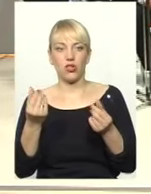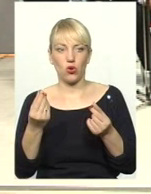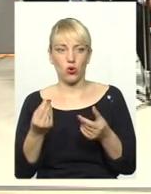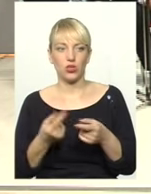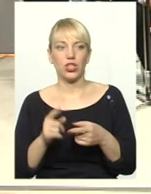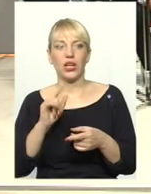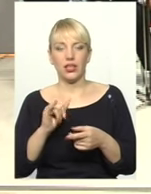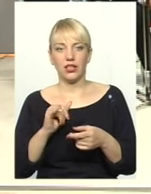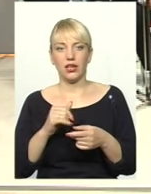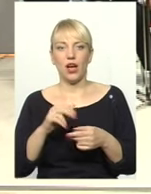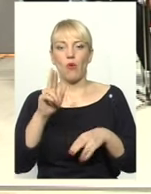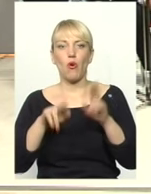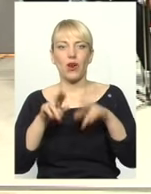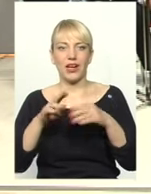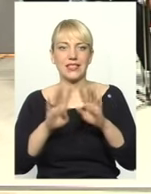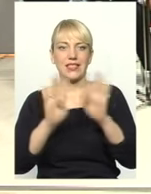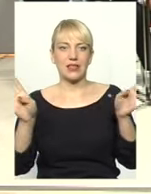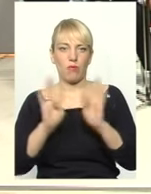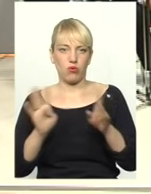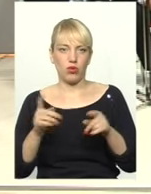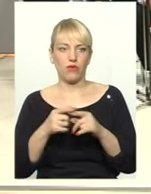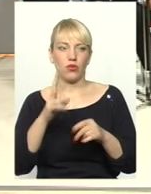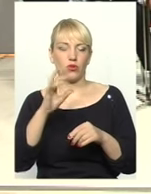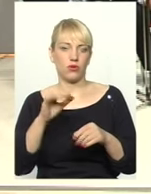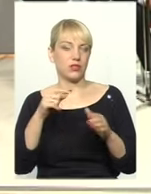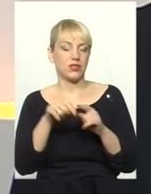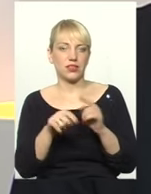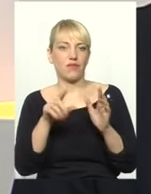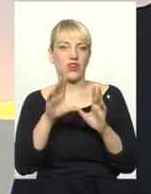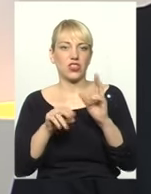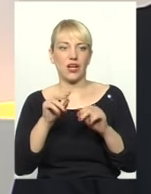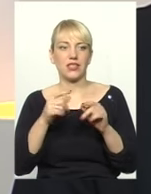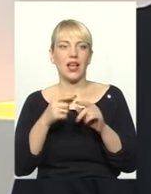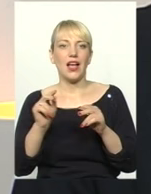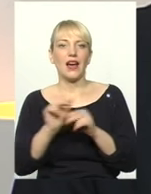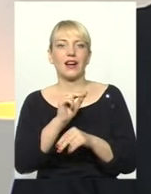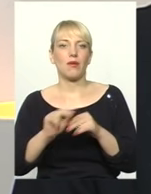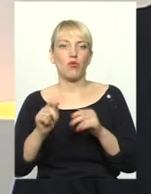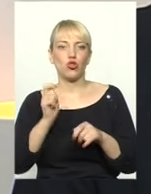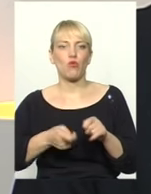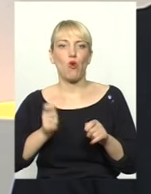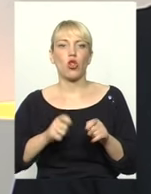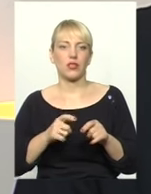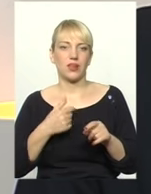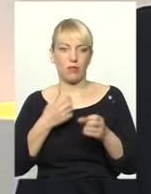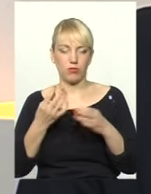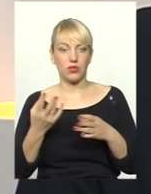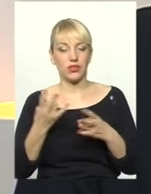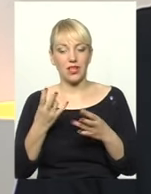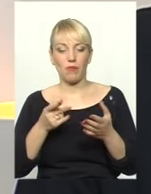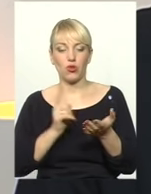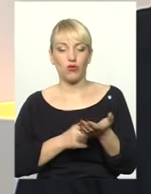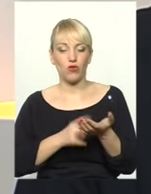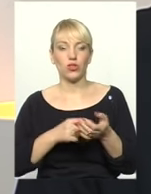це покраска заборів, ремонт молотка по-простому. Тому, напевне, треба доводити в сесійній залі